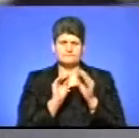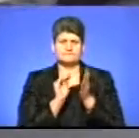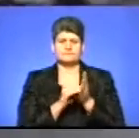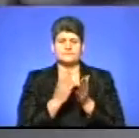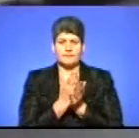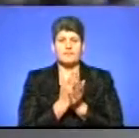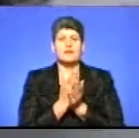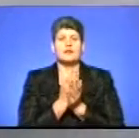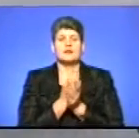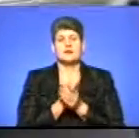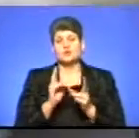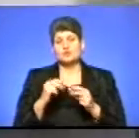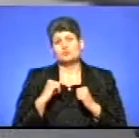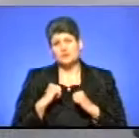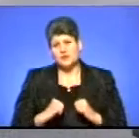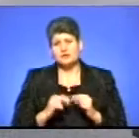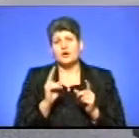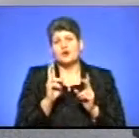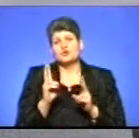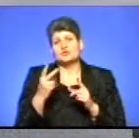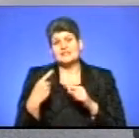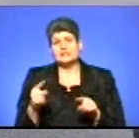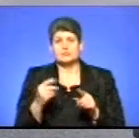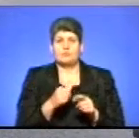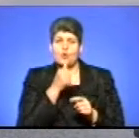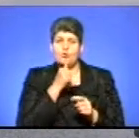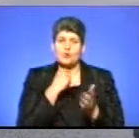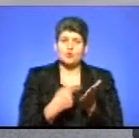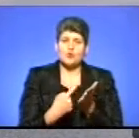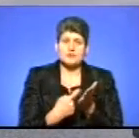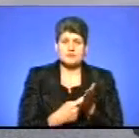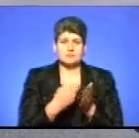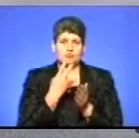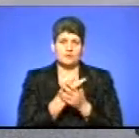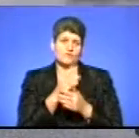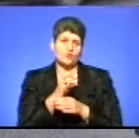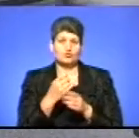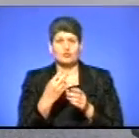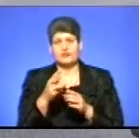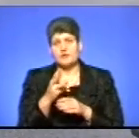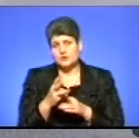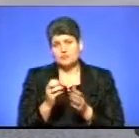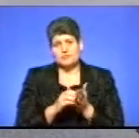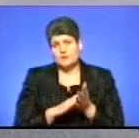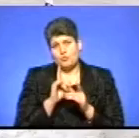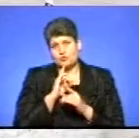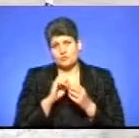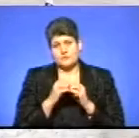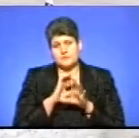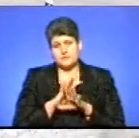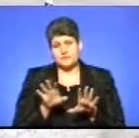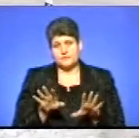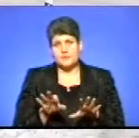такі, що роблять швидкість, але ми їм показуємо відеофіксацію, також фотофіксацію. В принципі, поки що ніяких питань не виникали.